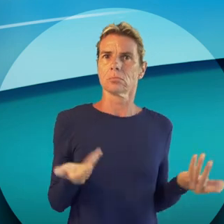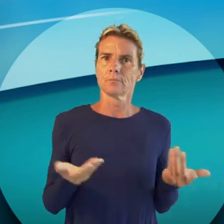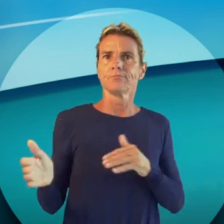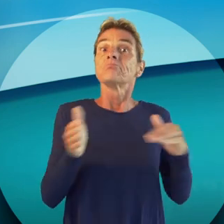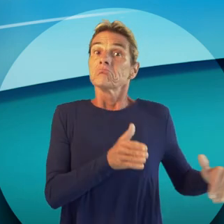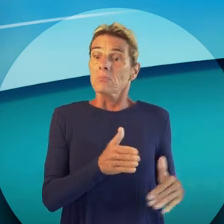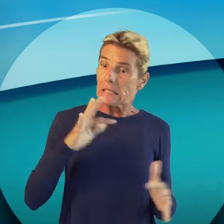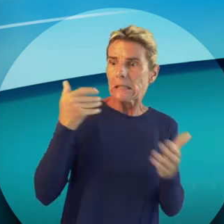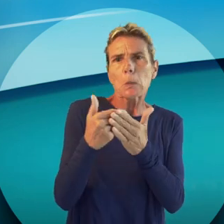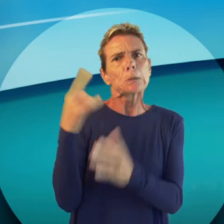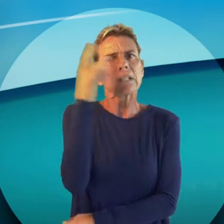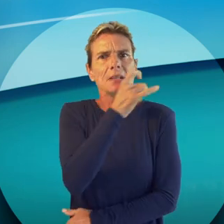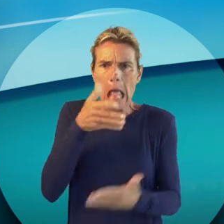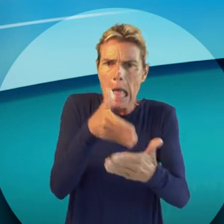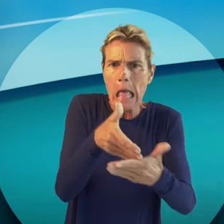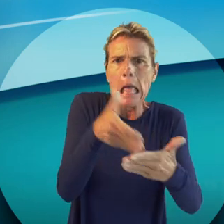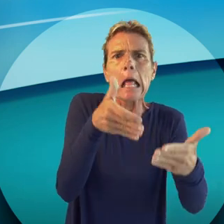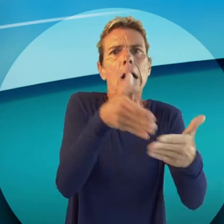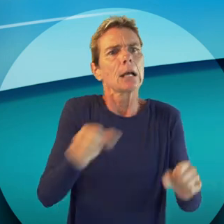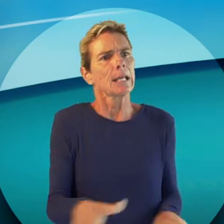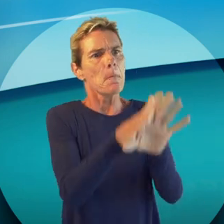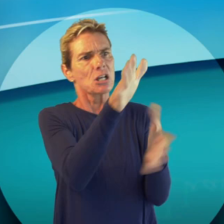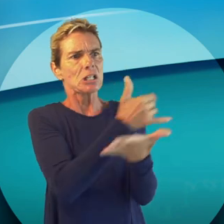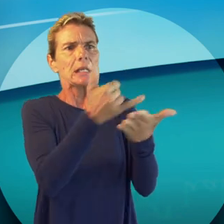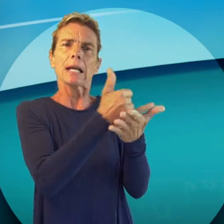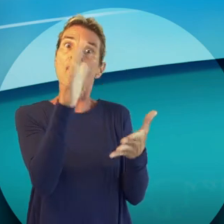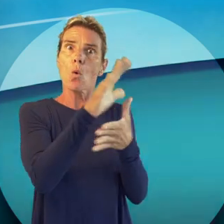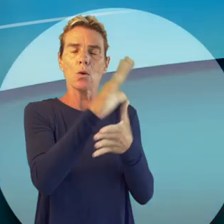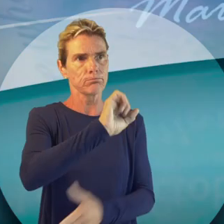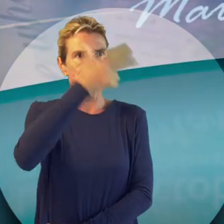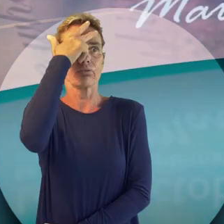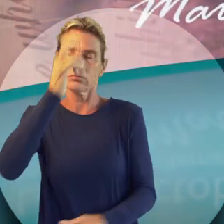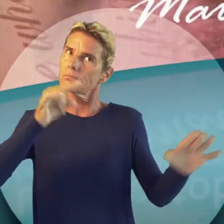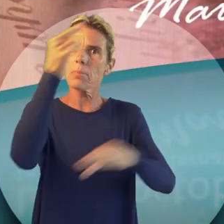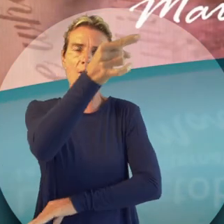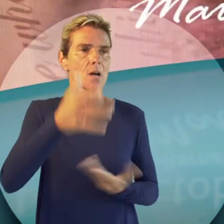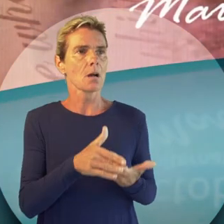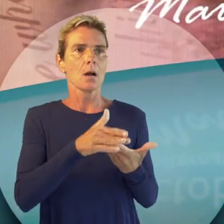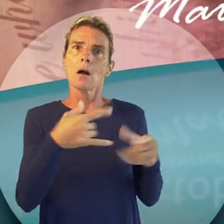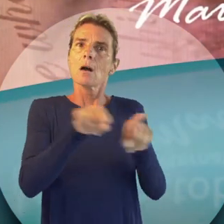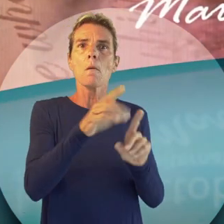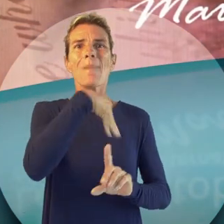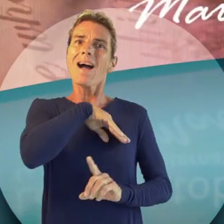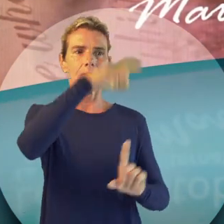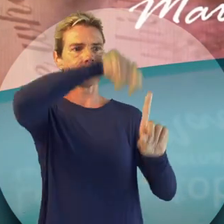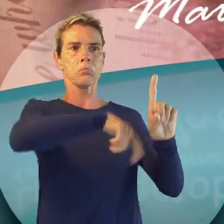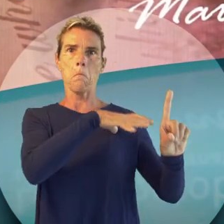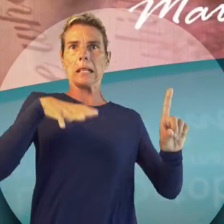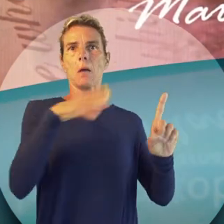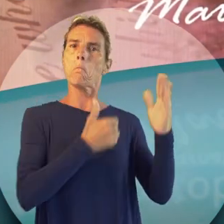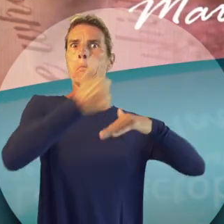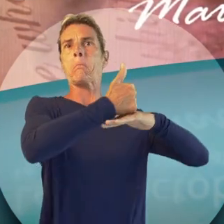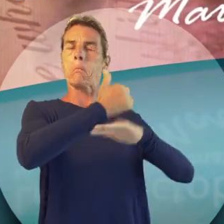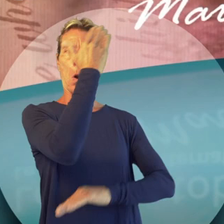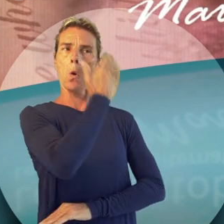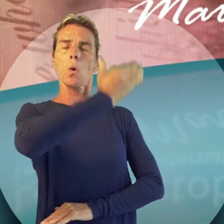Au-delà des difficultés rencontrées, l'image que je conserverai sera celle d'une Guadeloupe réconciliée autour d'une grande dame,